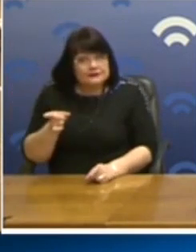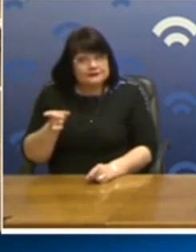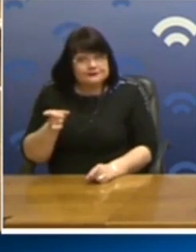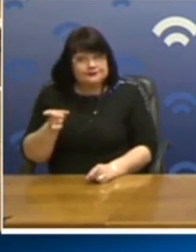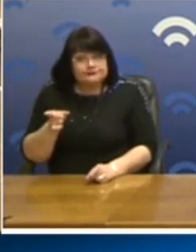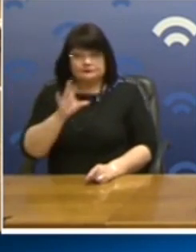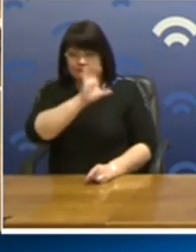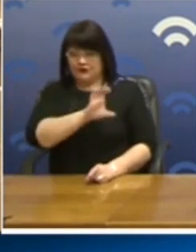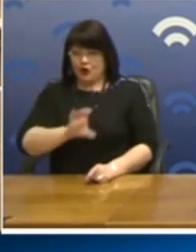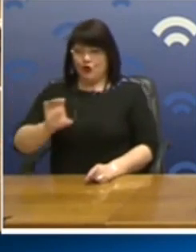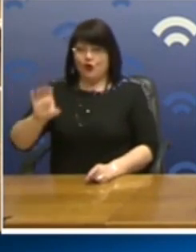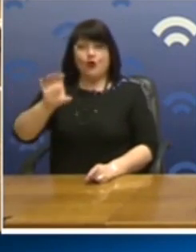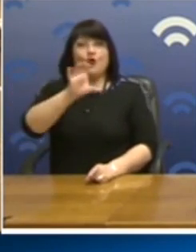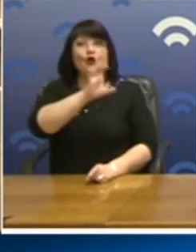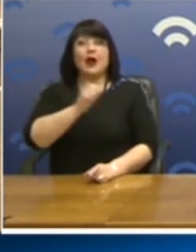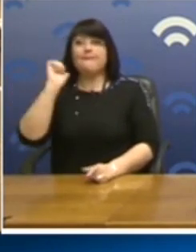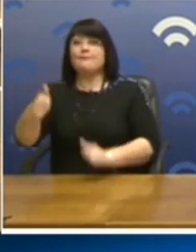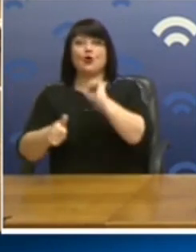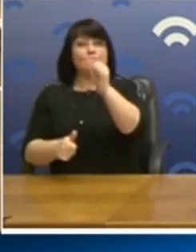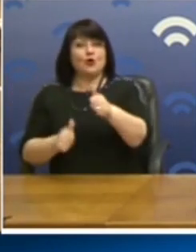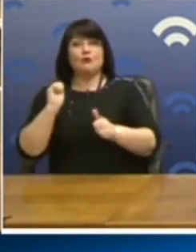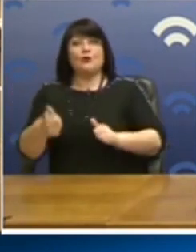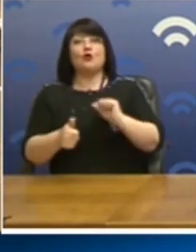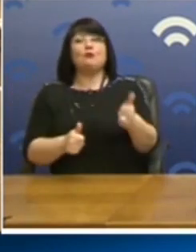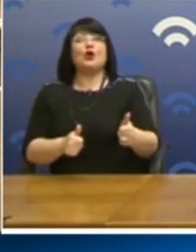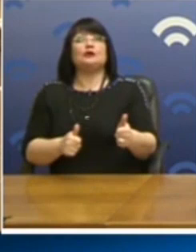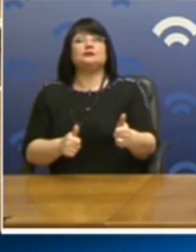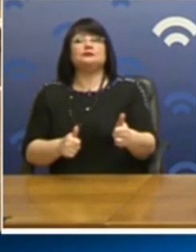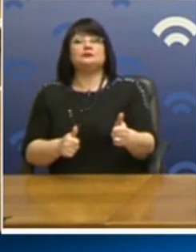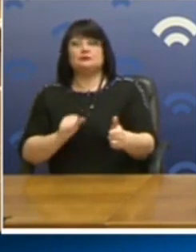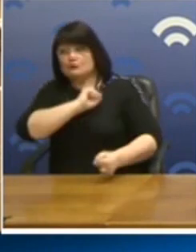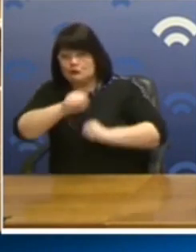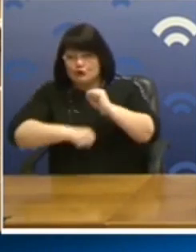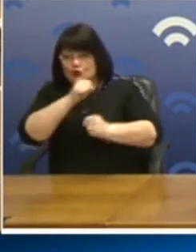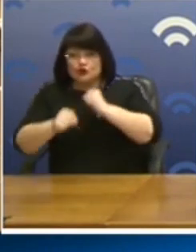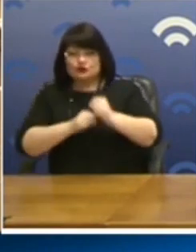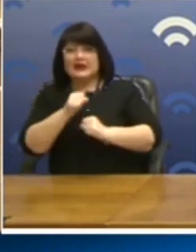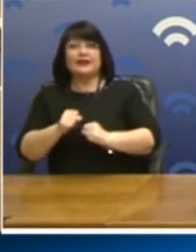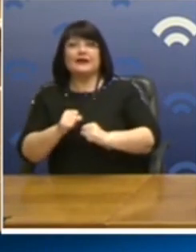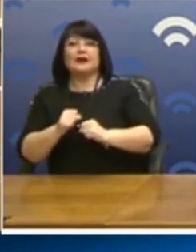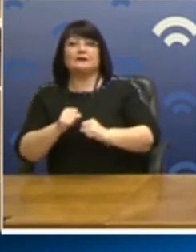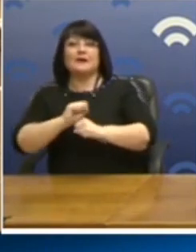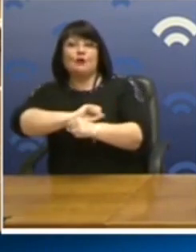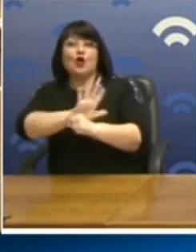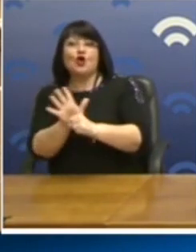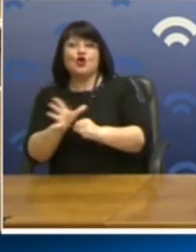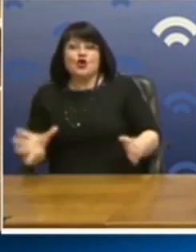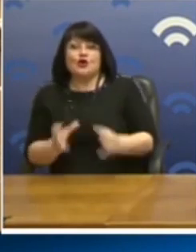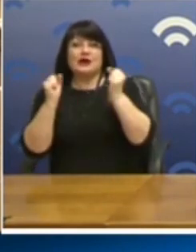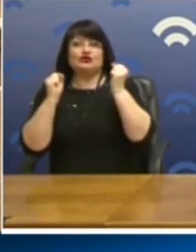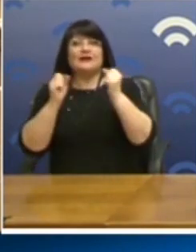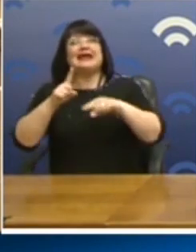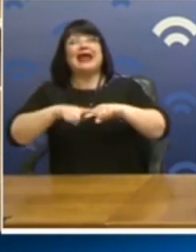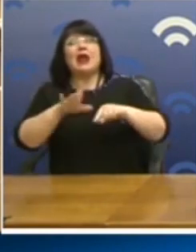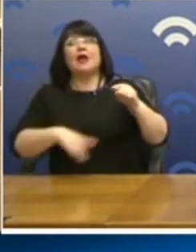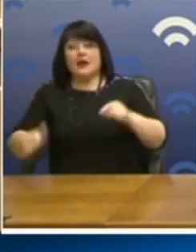κάθε λαός μόνος του δίνει αυτή τη μάχη να επιβιώσει από αυτή την πανδημία και ο ελληνικός λαός επίσης